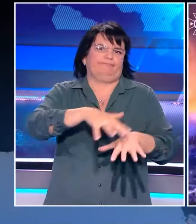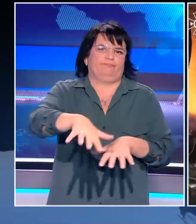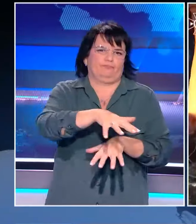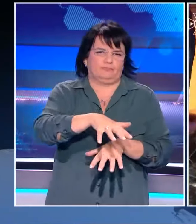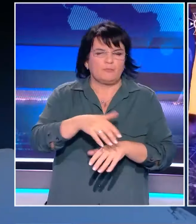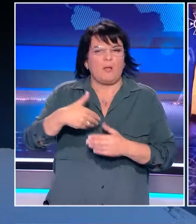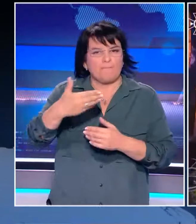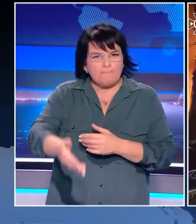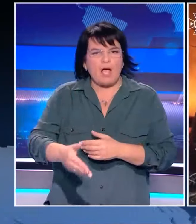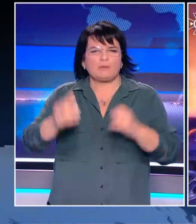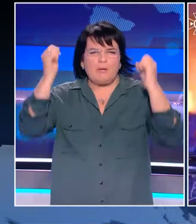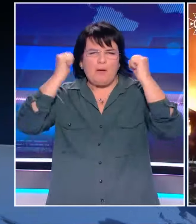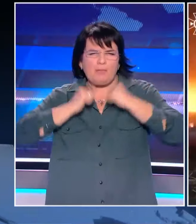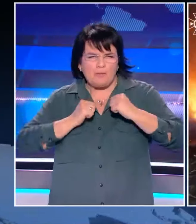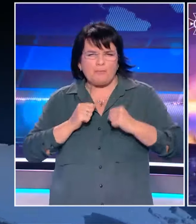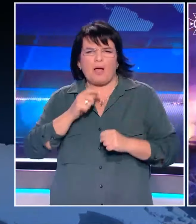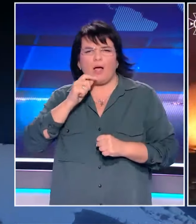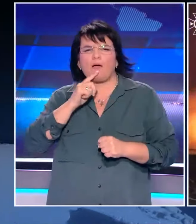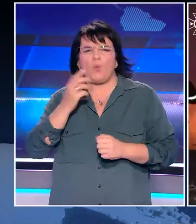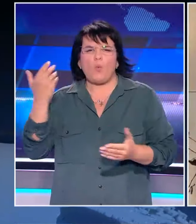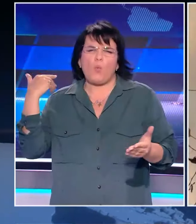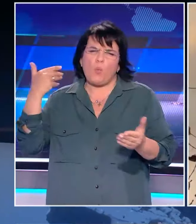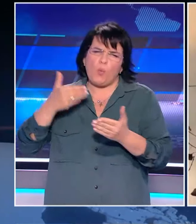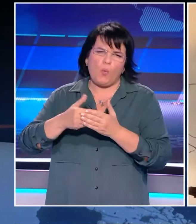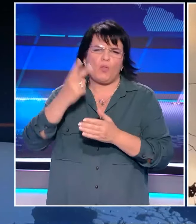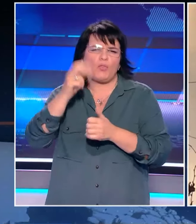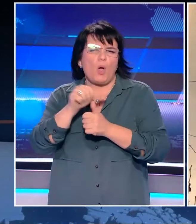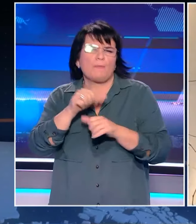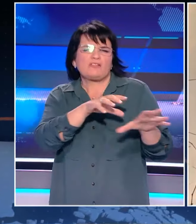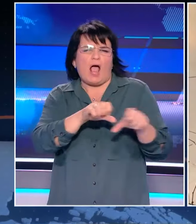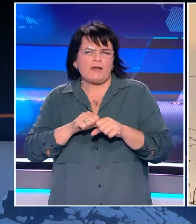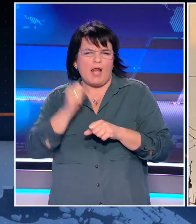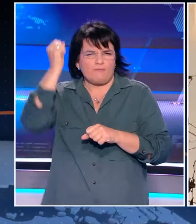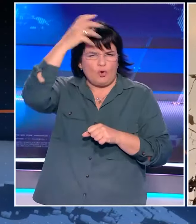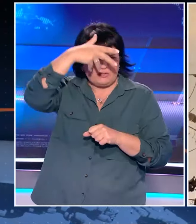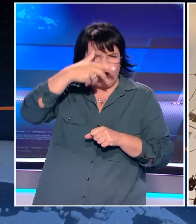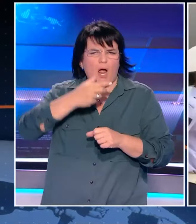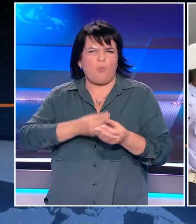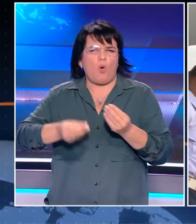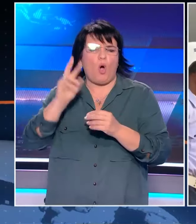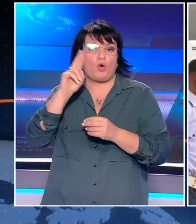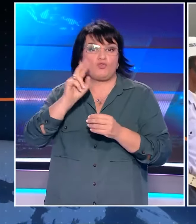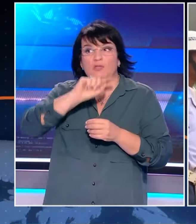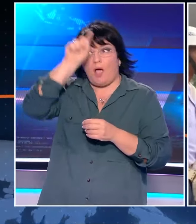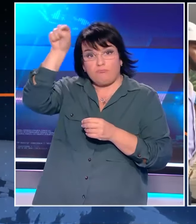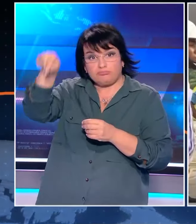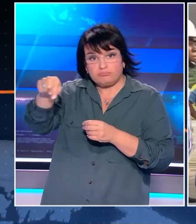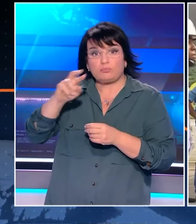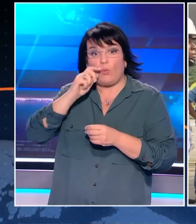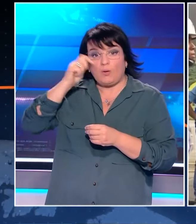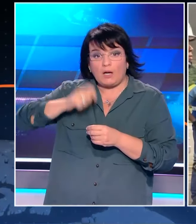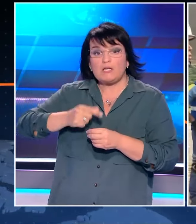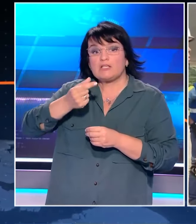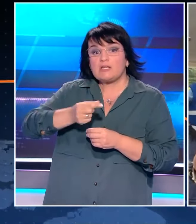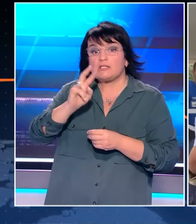Την επομένη του μεγαλύτερο χτυπήματος της Ρωσίας στην Ουκρανία εδώ και πολύ καιρό. Μόλις δύο μήνες πριν αναλάβει πρόεδρος ο Ντόναλτ Τραμπ και ταυτόχρονα με τη συνεδρία στον